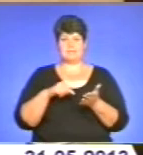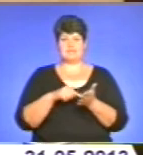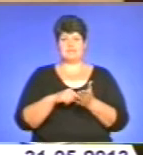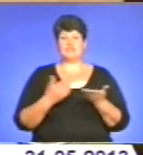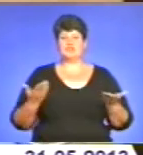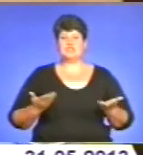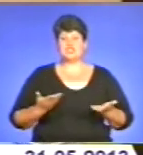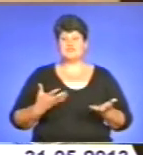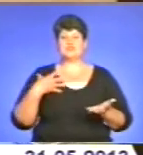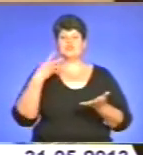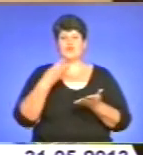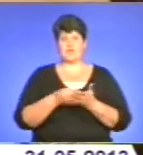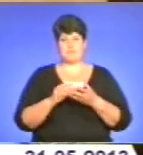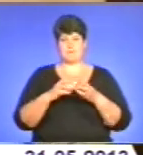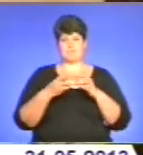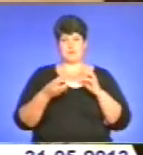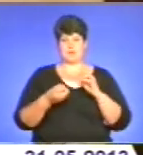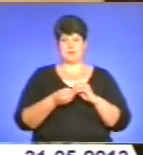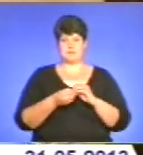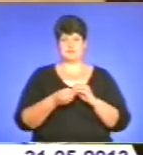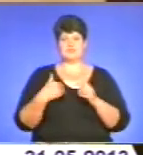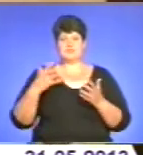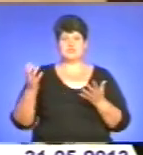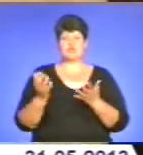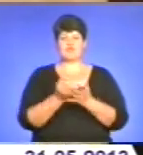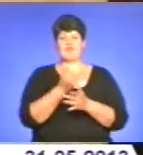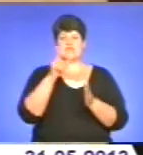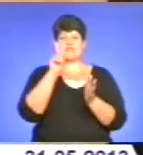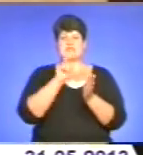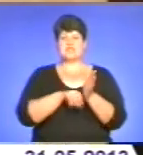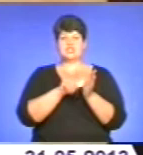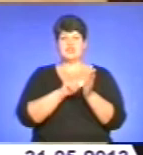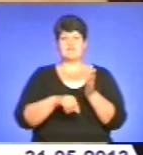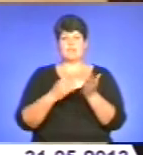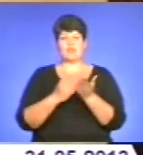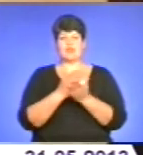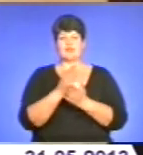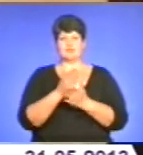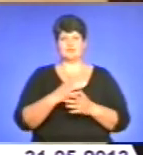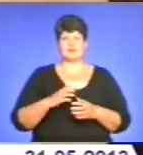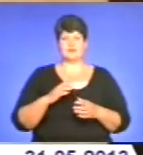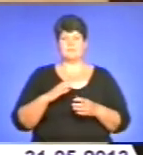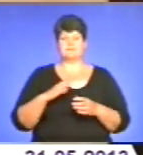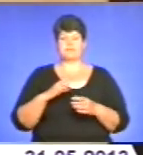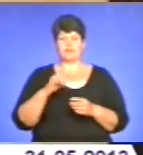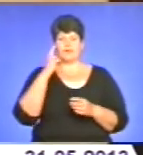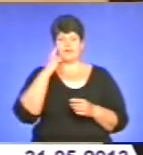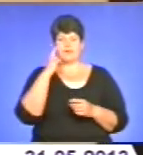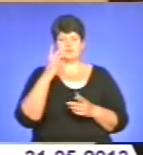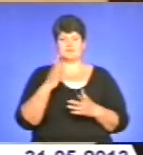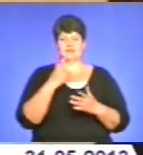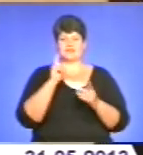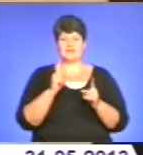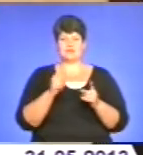Вони живуть своїми проблемами. Вони здобувають дешевий політичний імідж. Для того, що як тільки ми опрідуємо